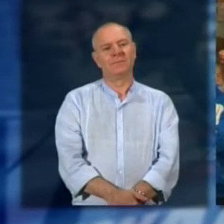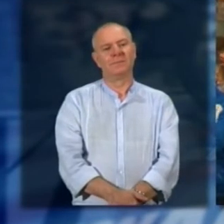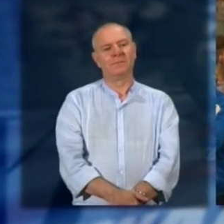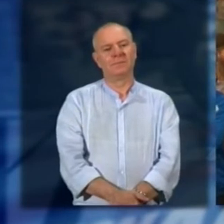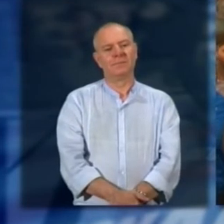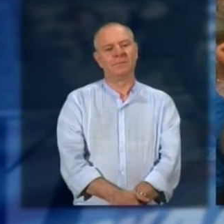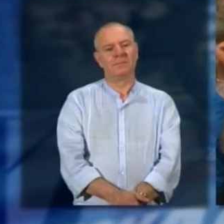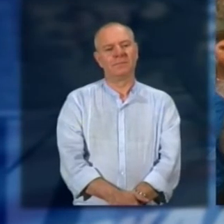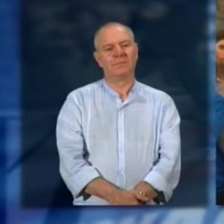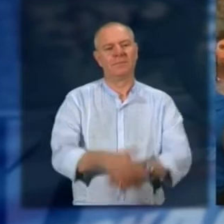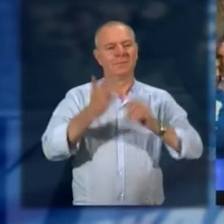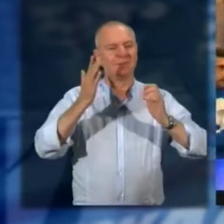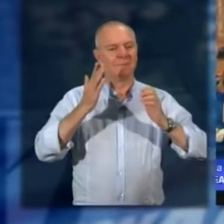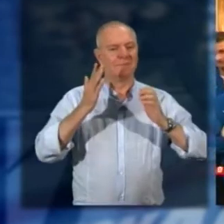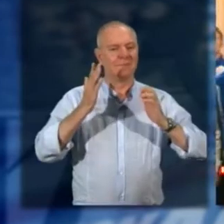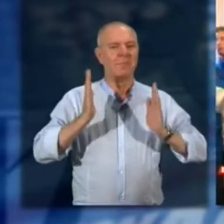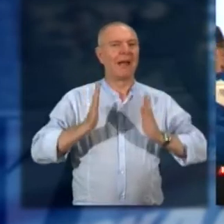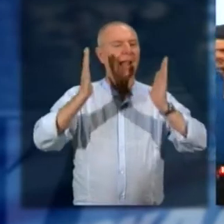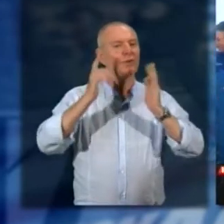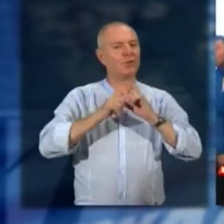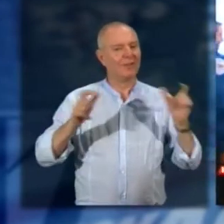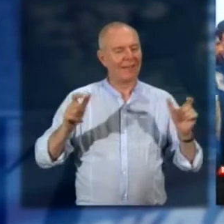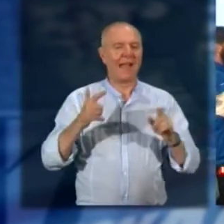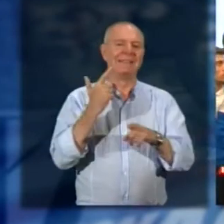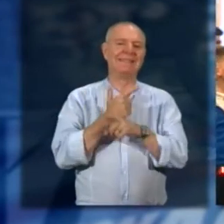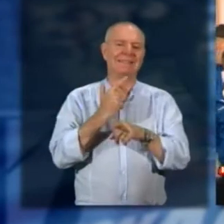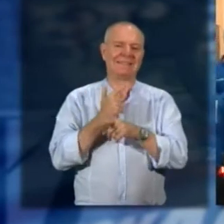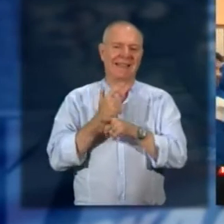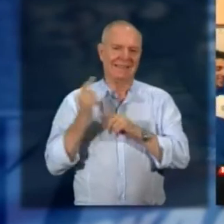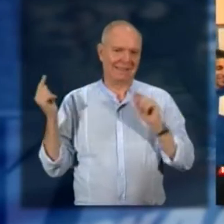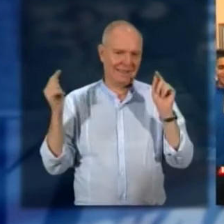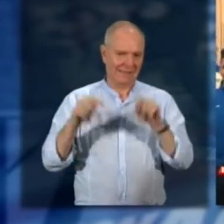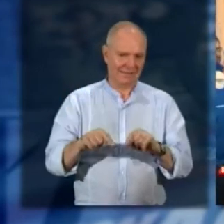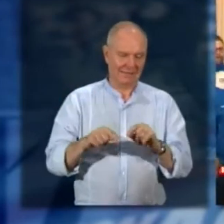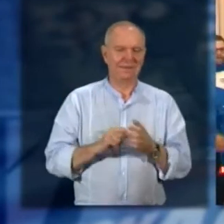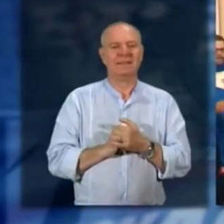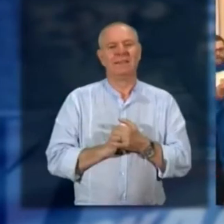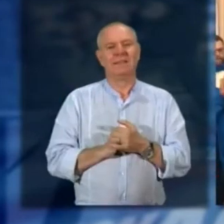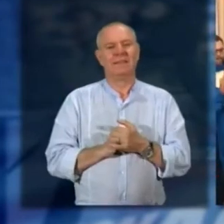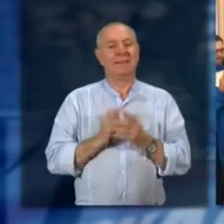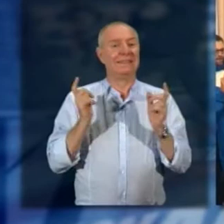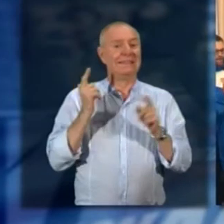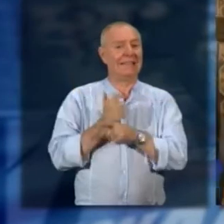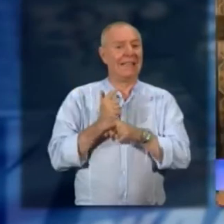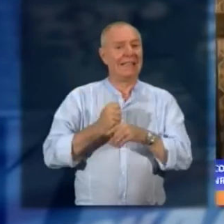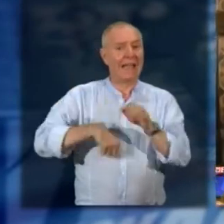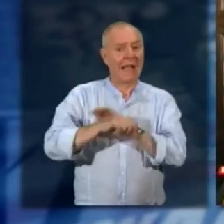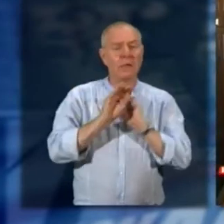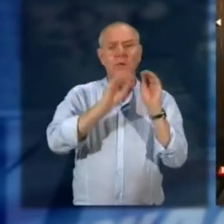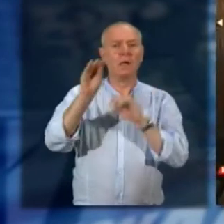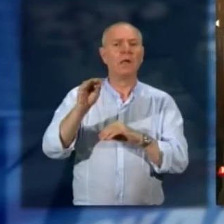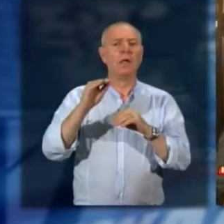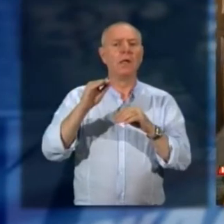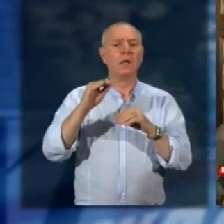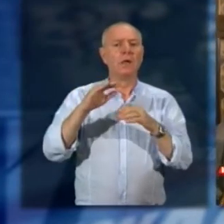il palazzo di città si apre all'ostresa calcio la festa non è ancora terminata l'ostresa in serie D che cosa